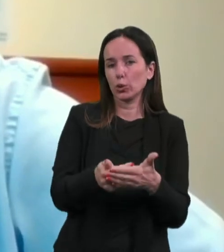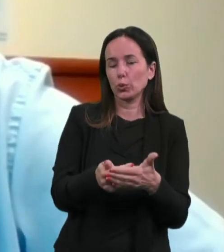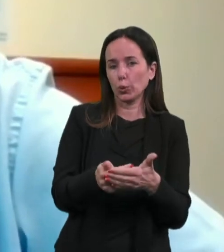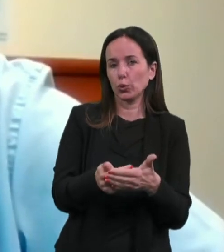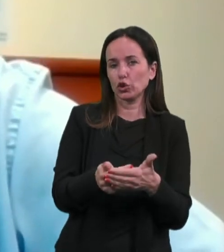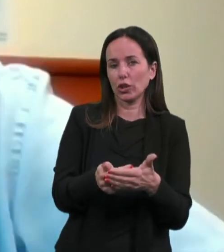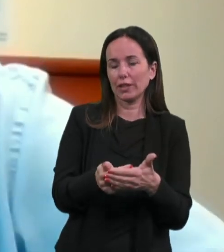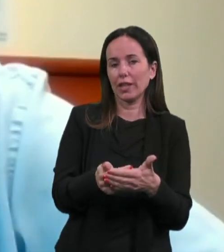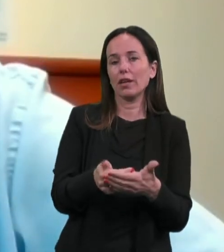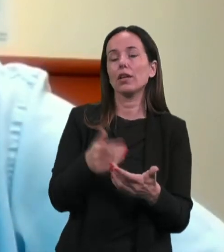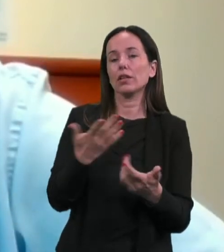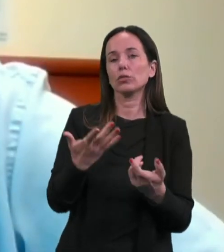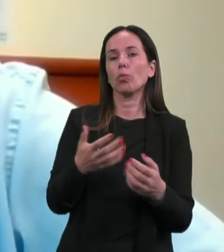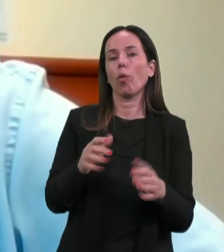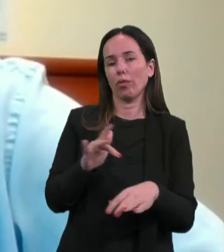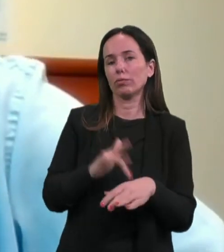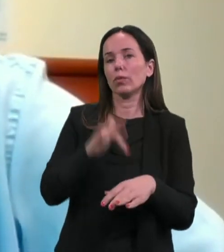kot rizične.